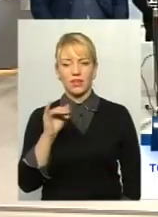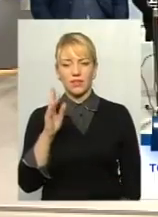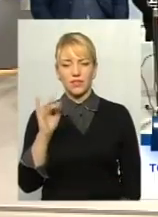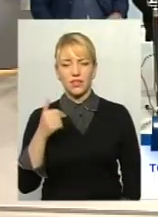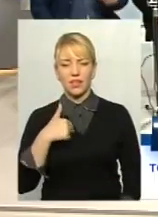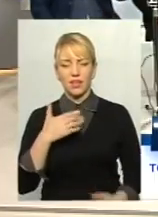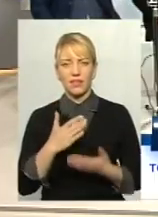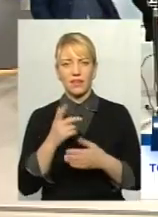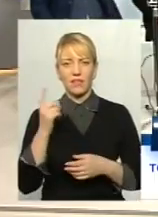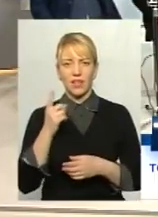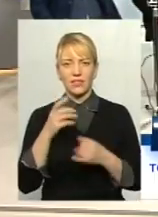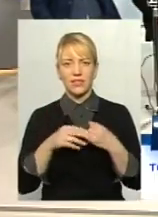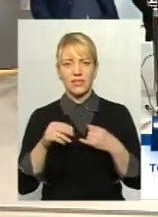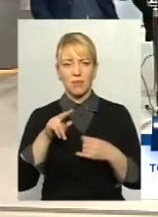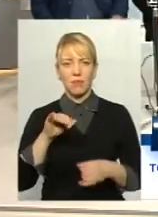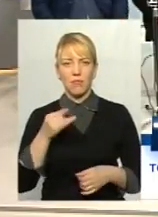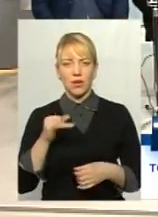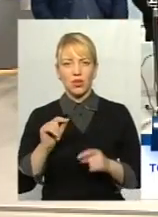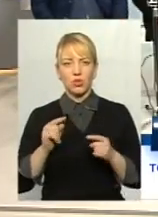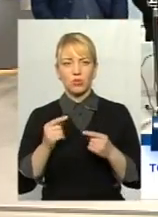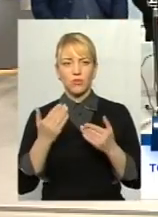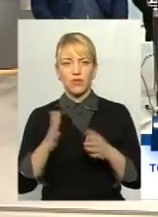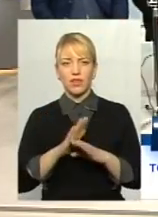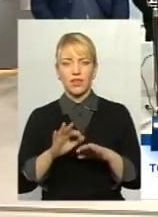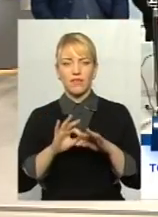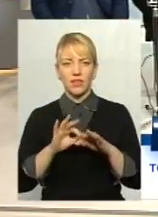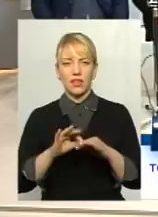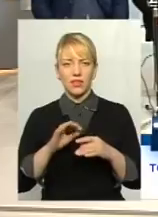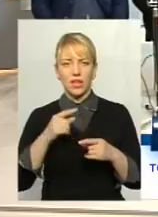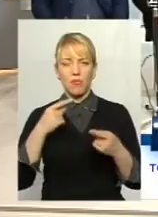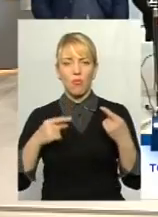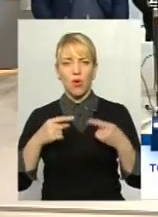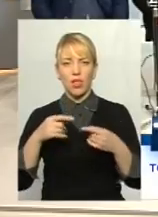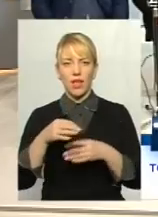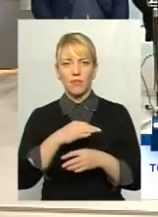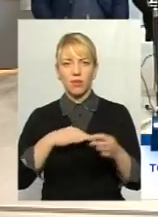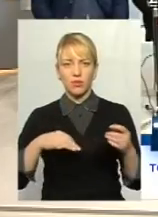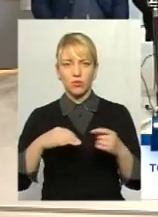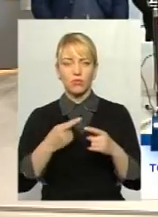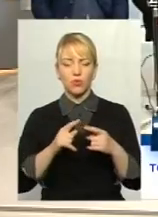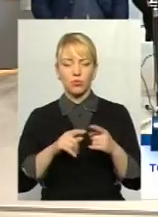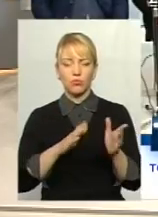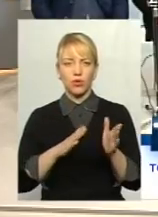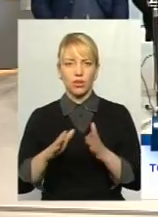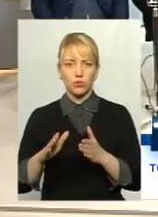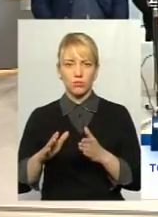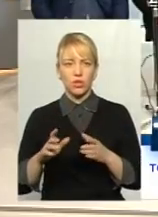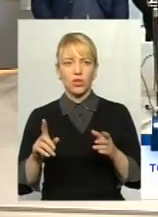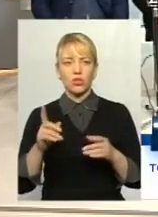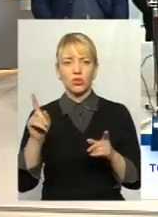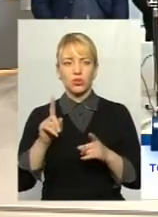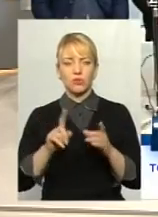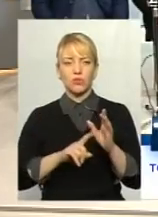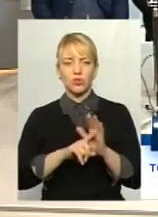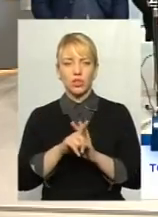парію. Чому ви не ведете полемику в тому такому порядку, щоби почати